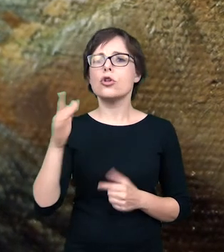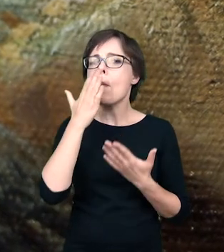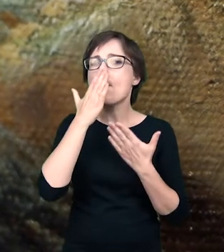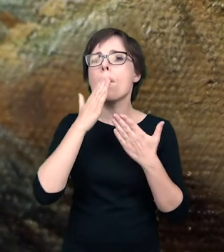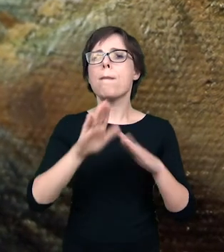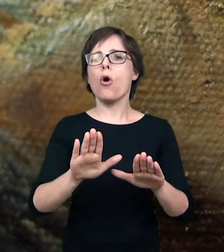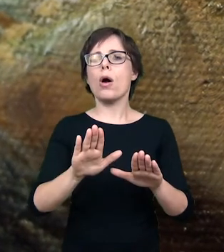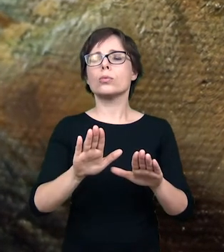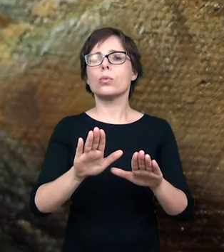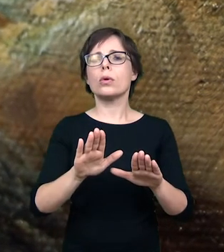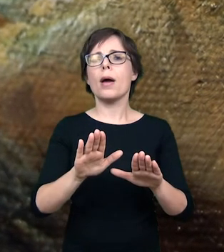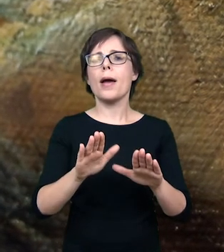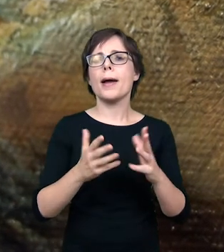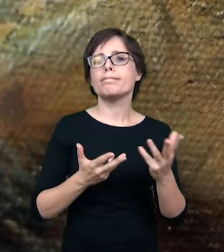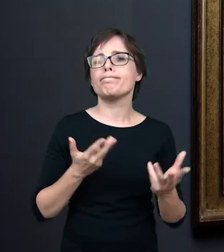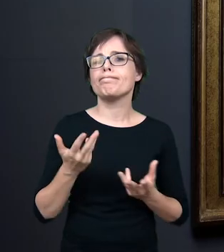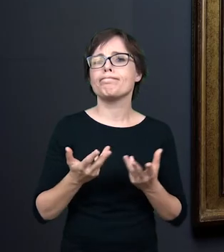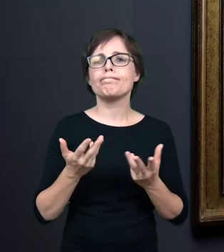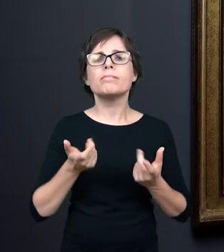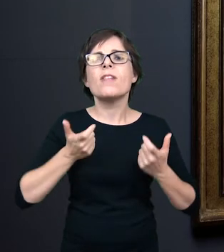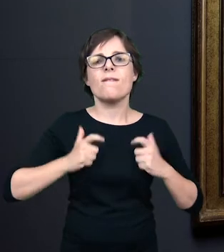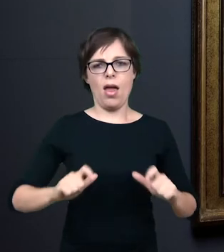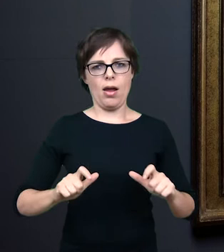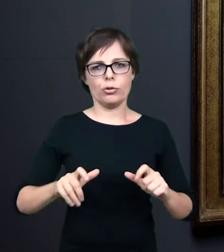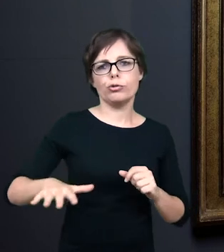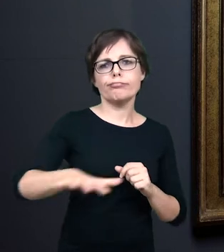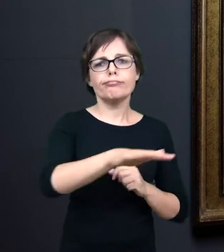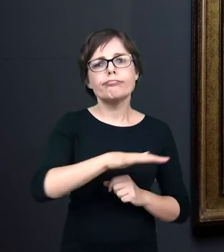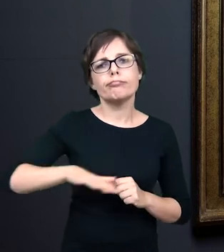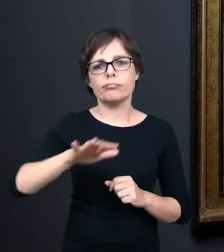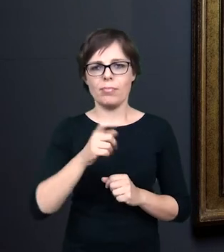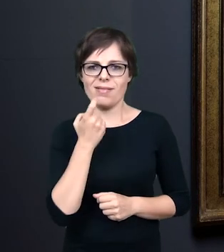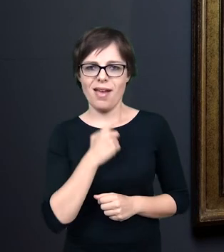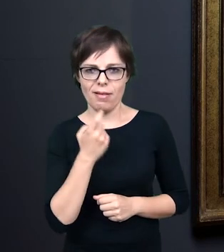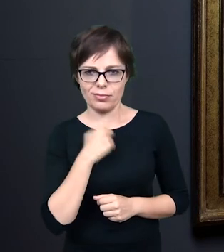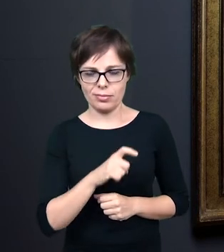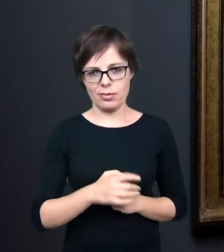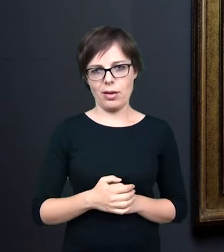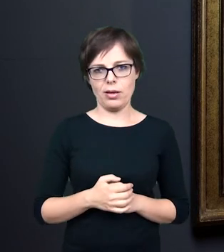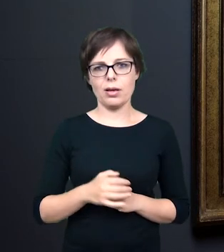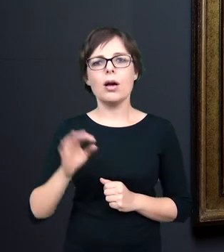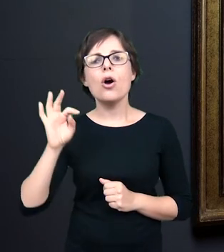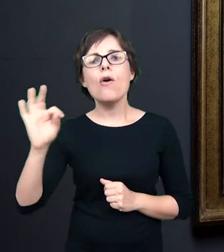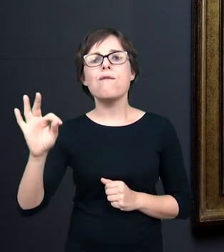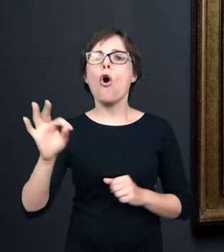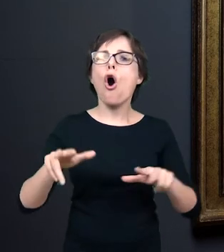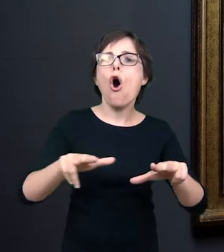do wsi na terenie właśnie Kielecczyzny, do